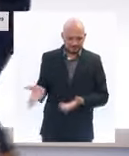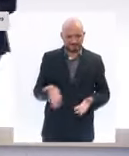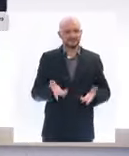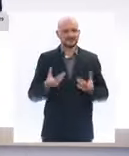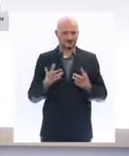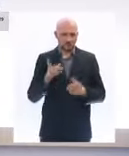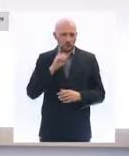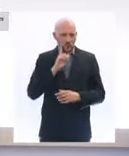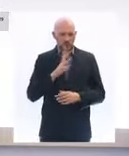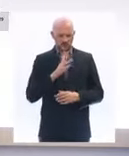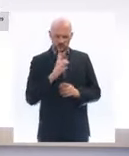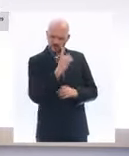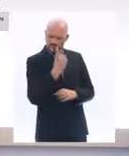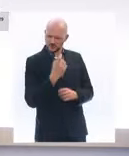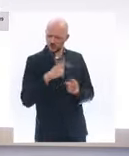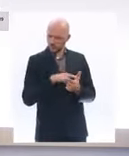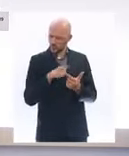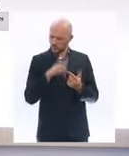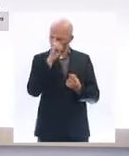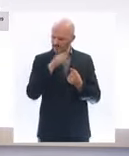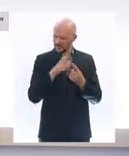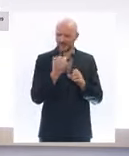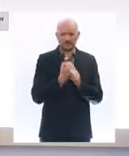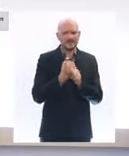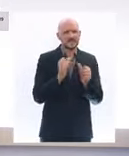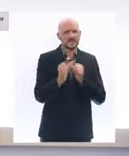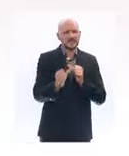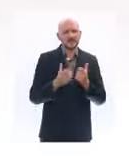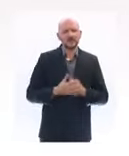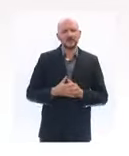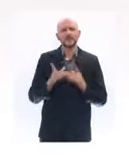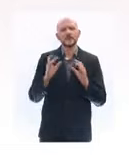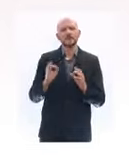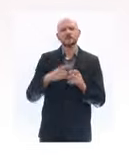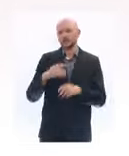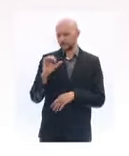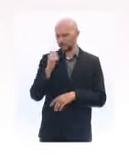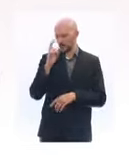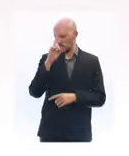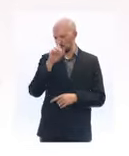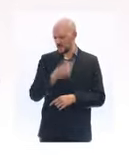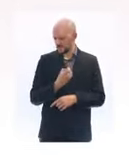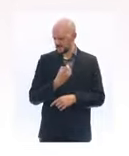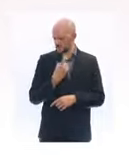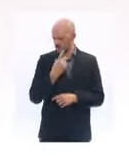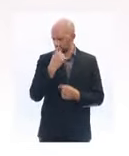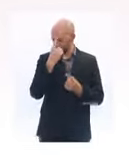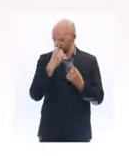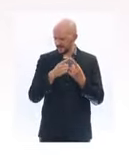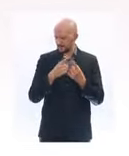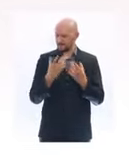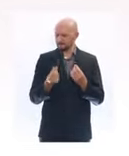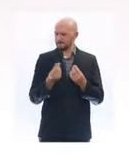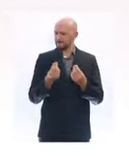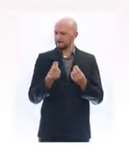sur le télétravail. La première question concernait le fait de savoir si les Français